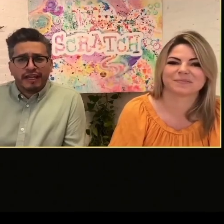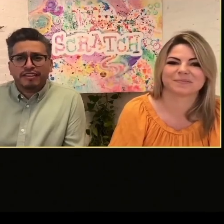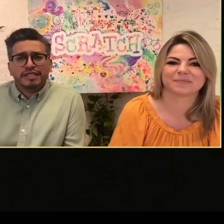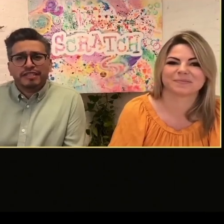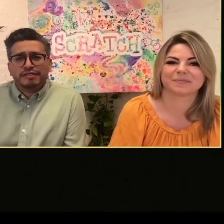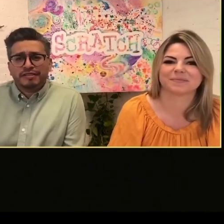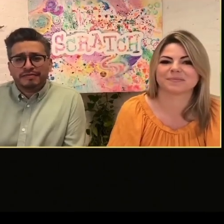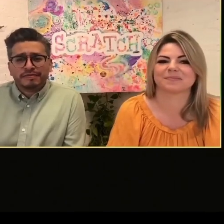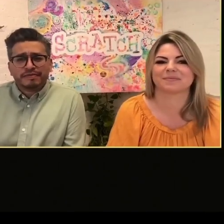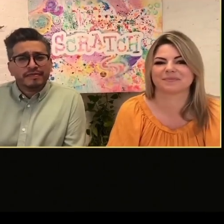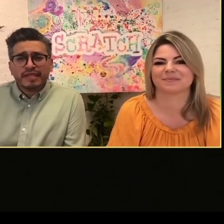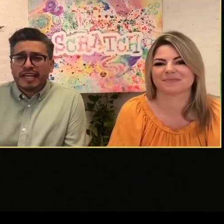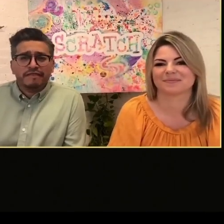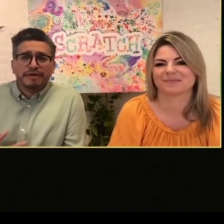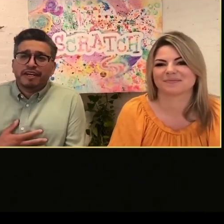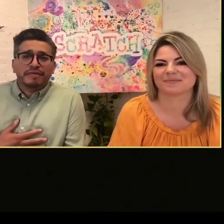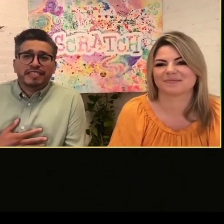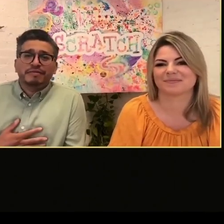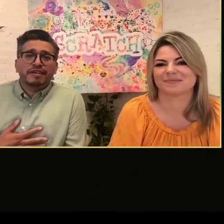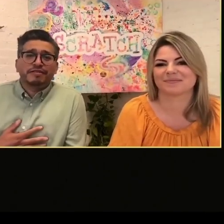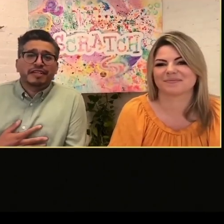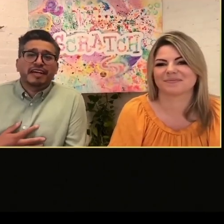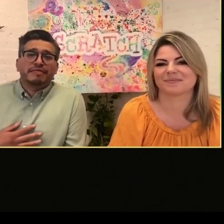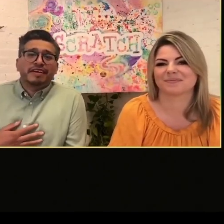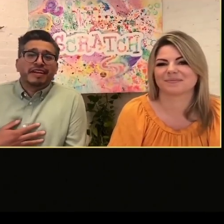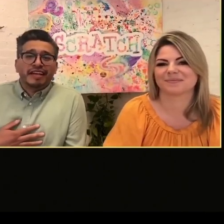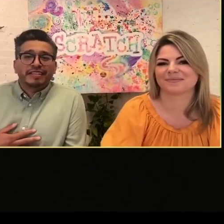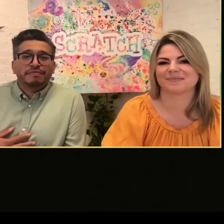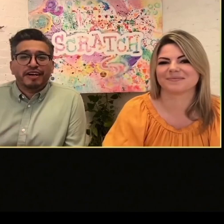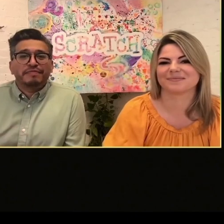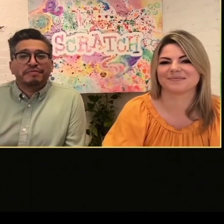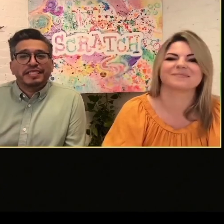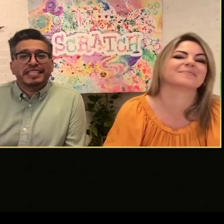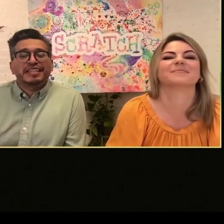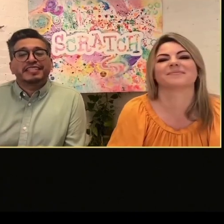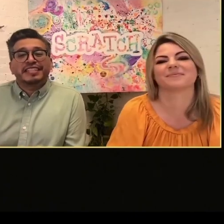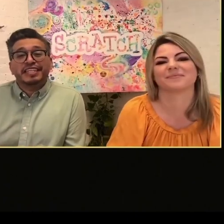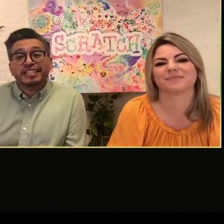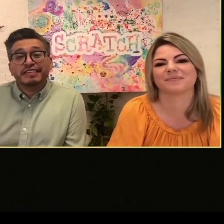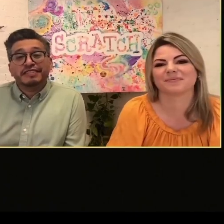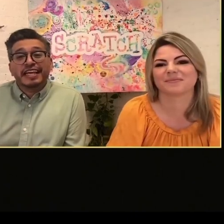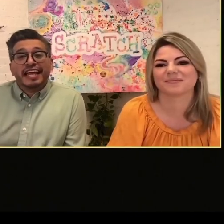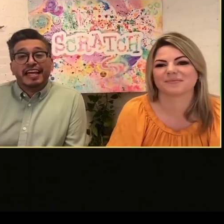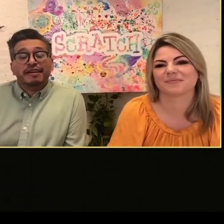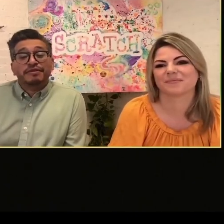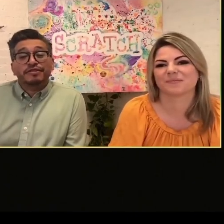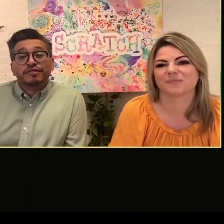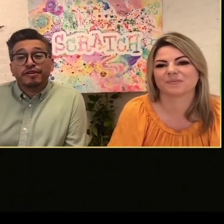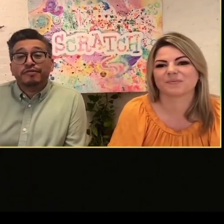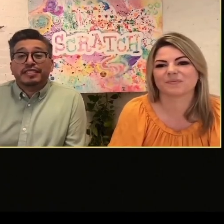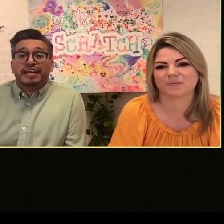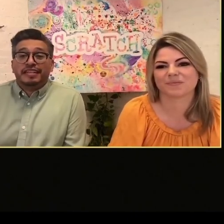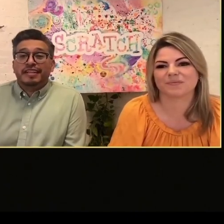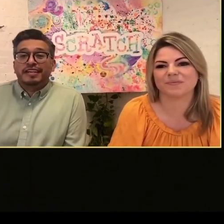queste iniziative. Vediamo inizio allora. Buongiorno a tutti, il mio nome è Carolina.